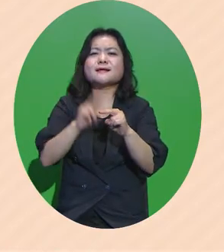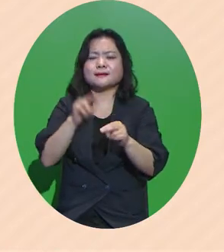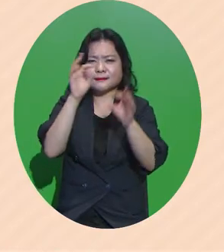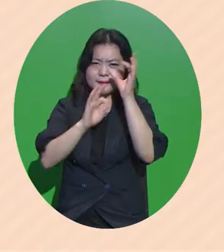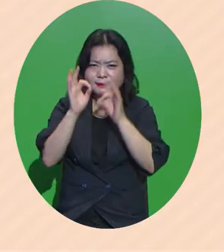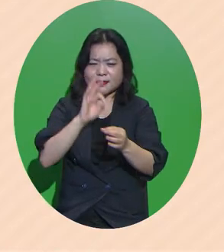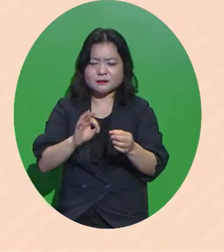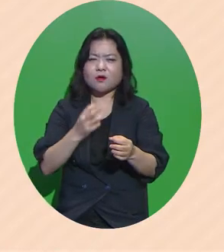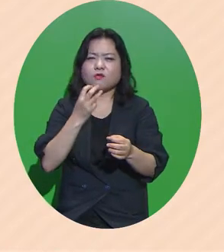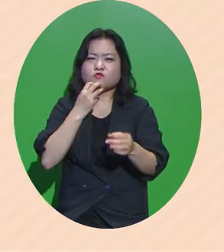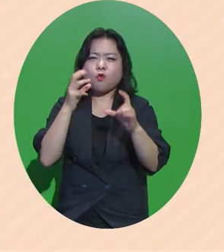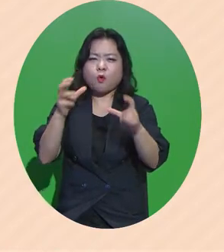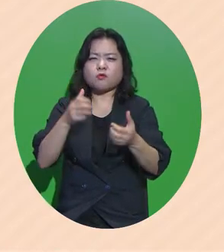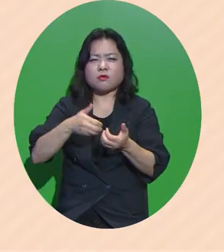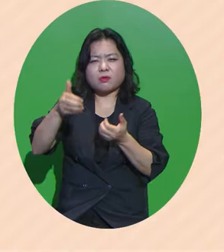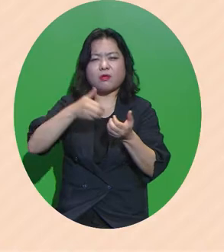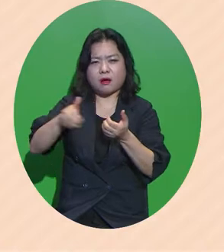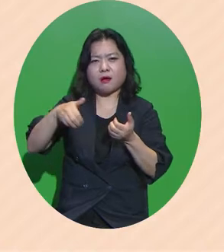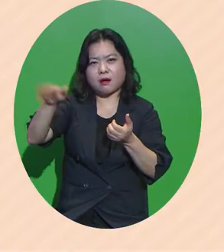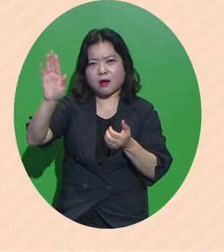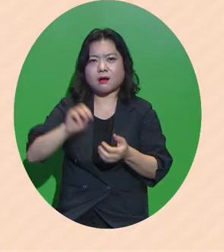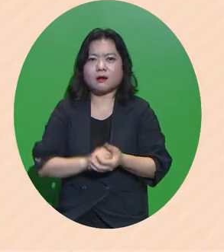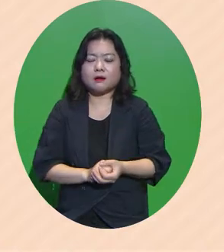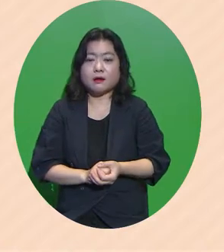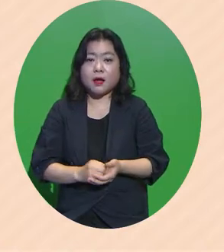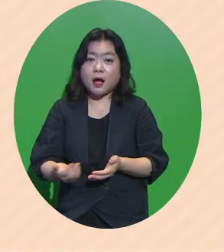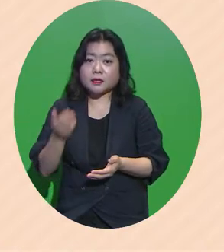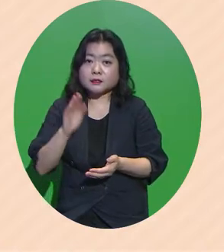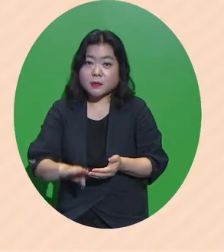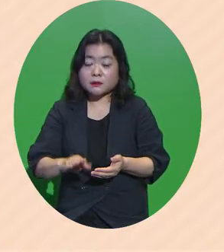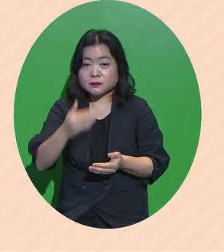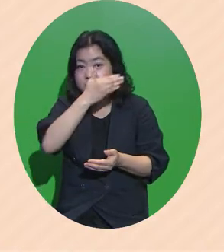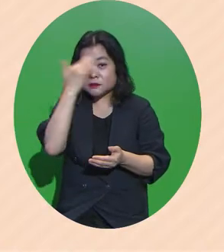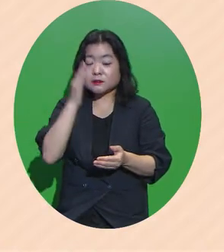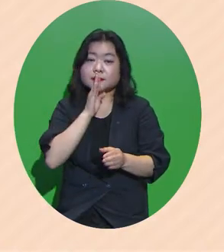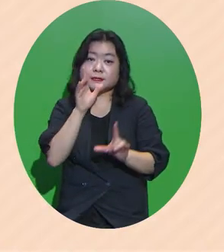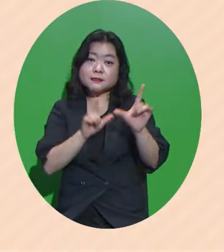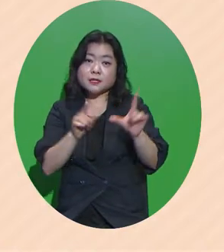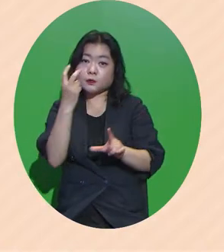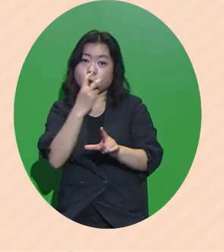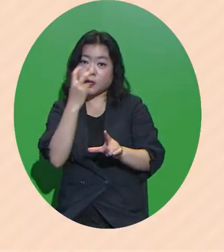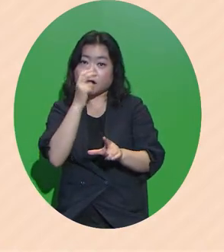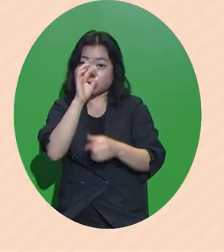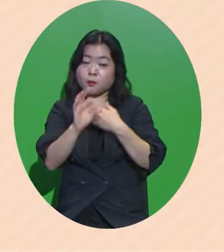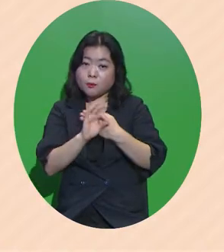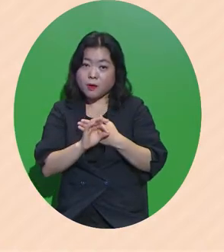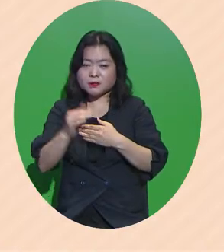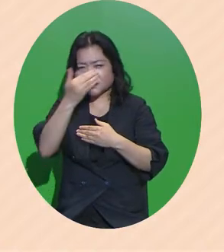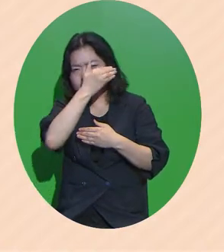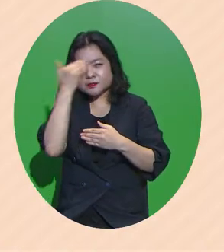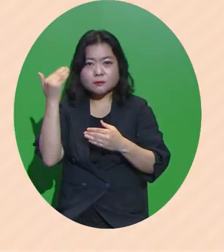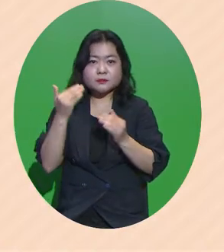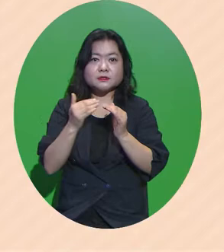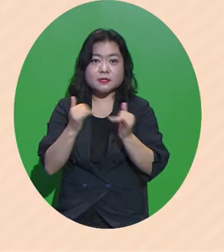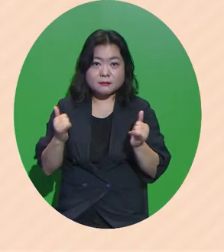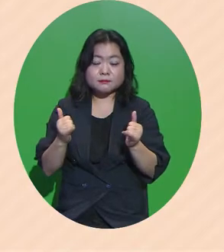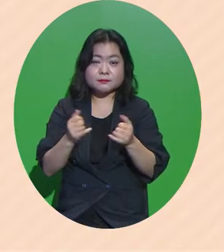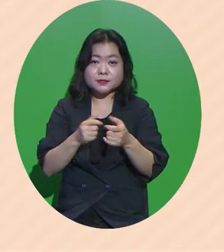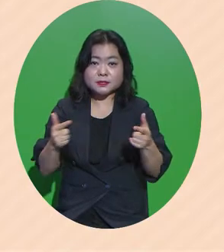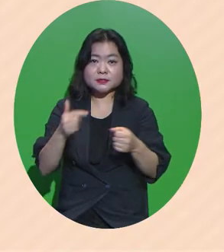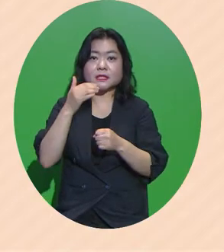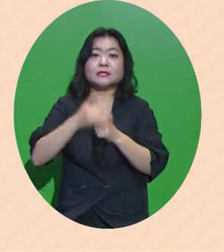찾아서 수도권으로 떠나고 있습니다 하지만 청년 실태조사에 의하면 젊은 청년들은